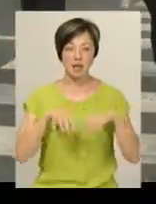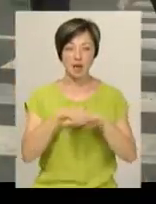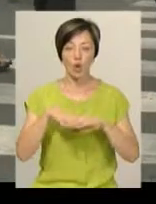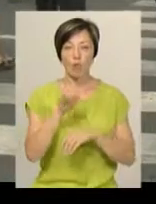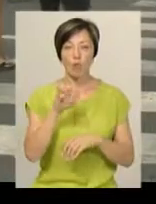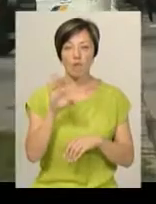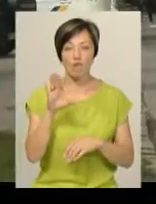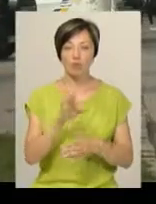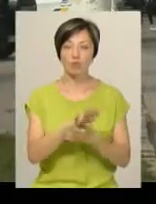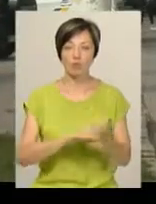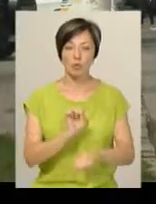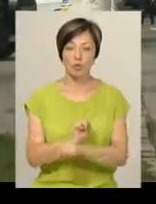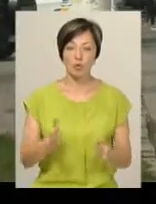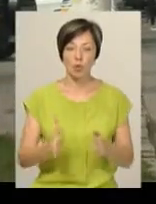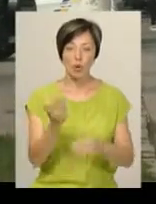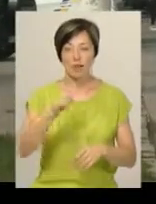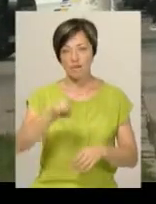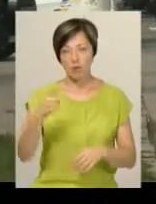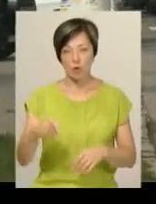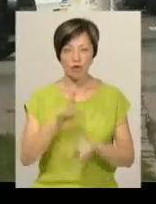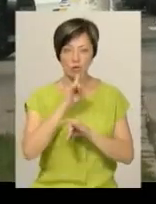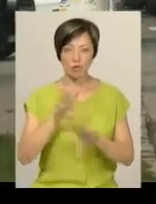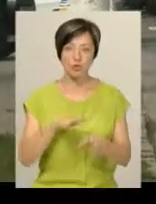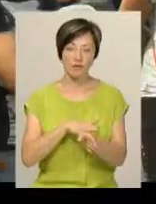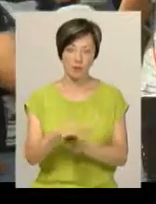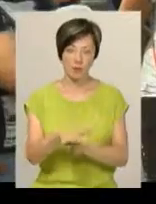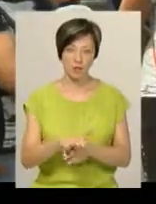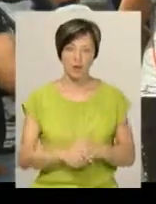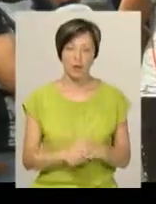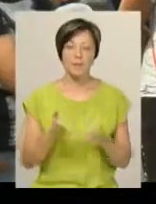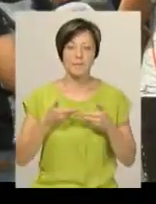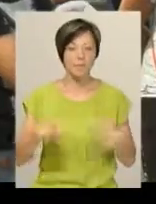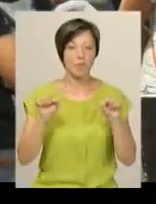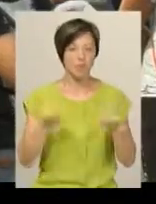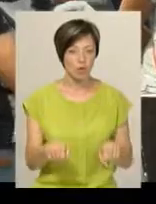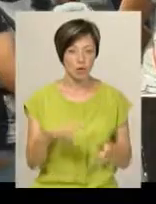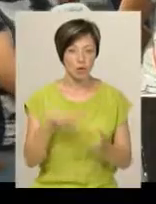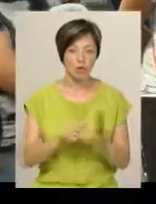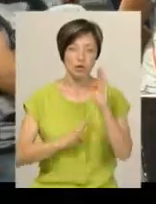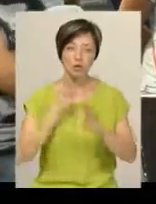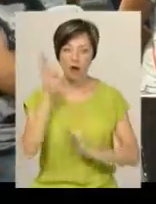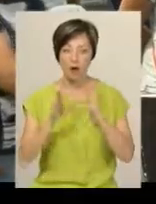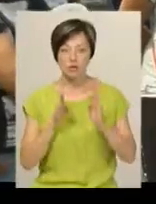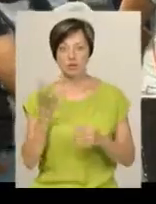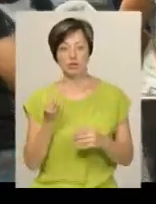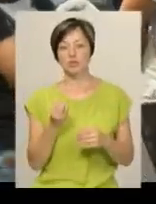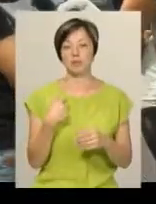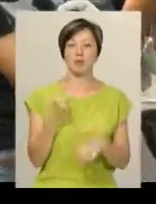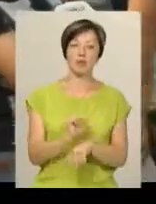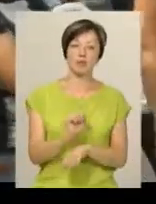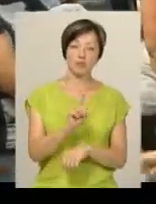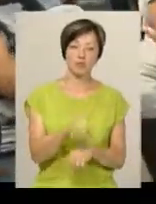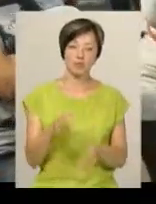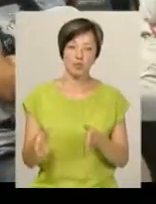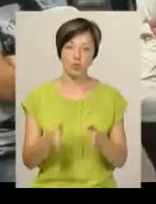продовжать перекривати дорогу, поки їхні вимоги не будуть виконані. Ми можемо тут стояти до Роганку, до Шенуду, ми перекриємо ту